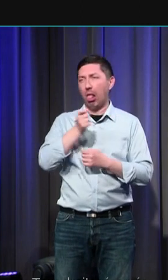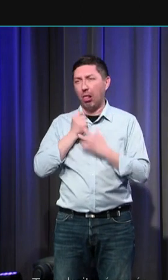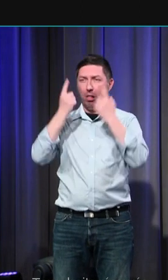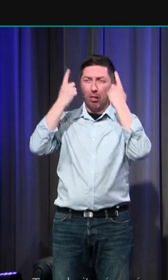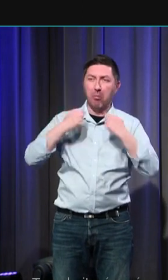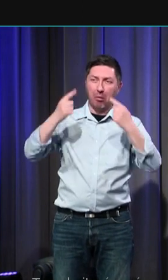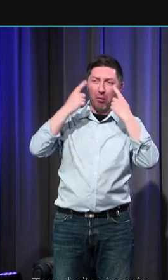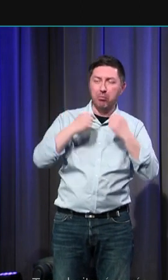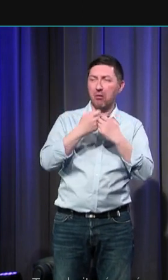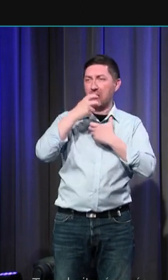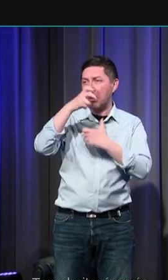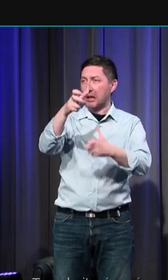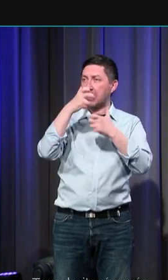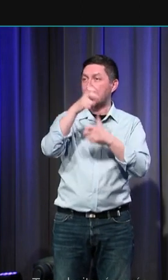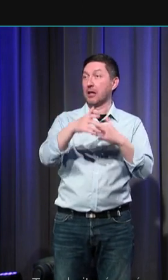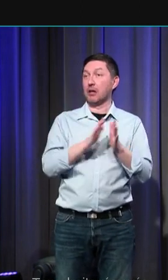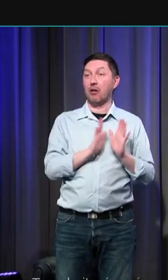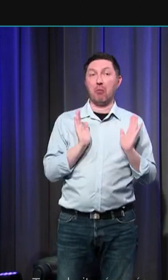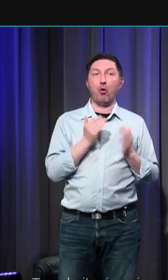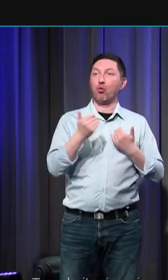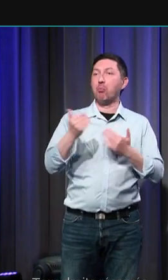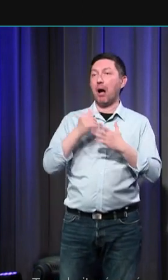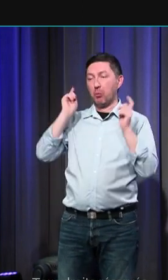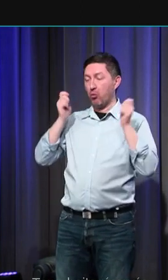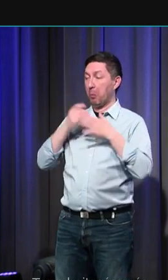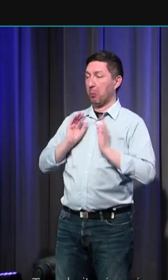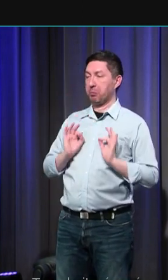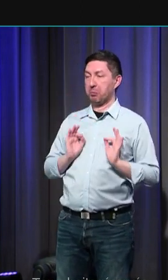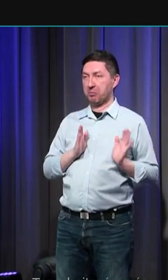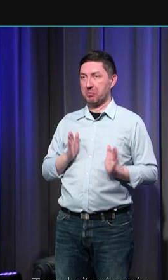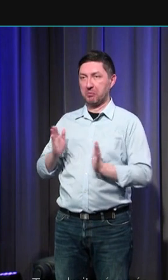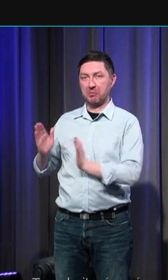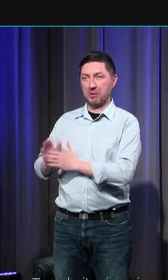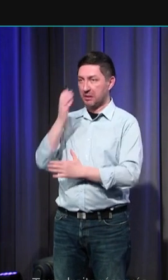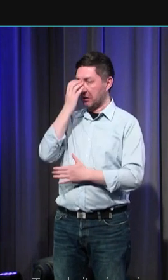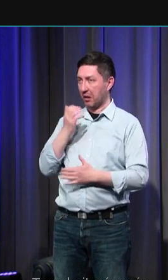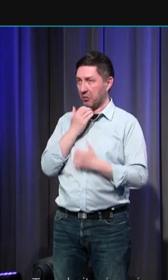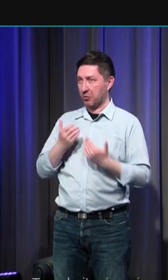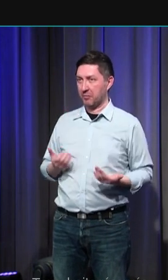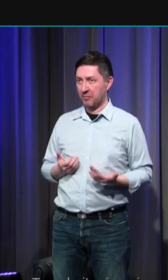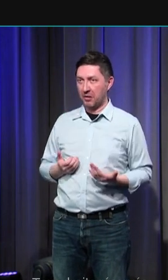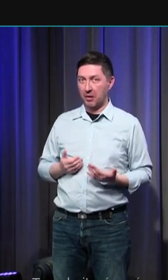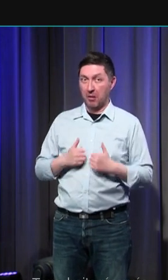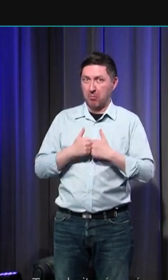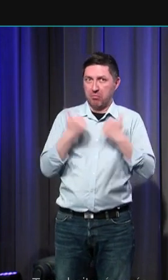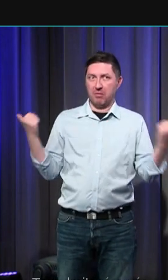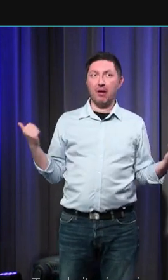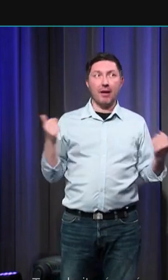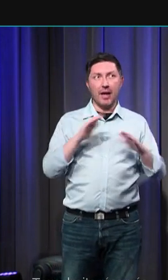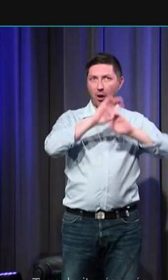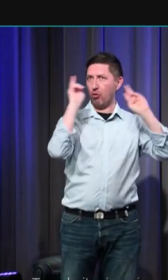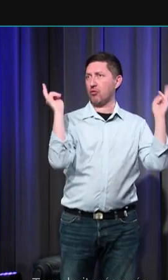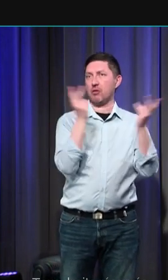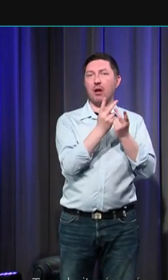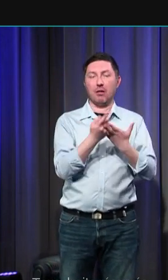de la gravité monastique a fortiori de celle du Haut Moyen-Âge. Mais plus largement c'est l'Église toute entière qui